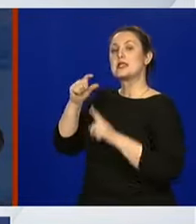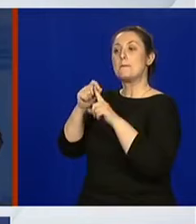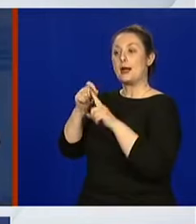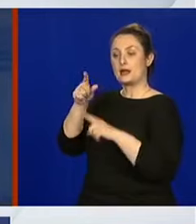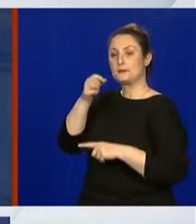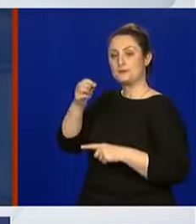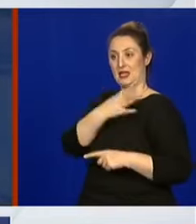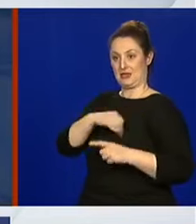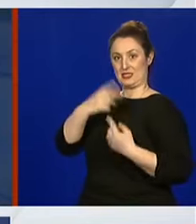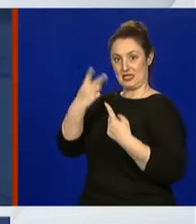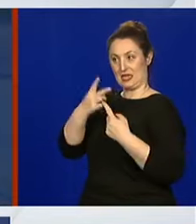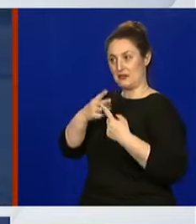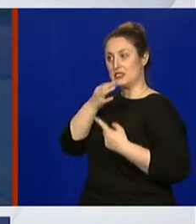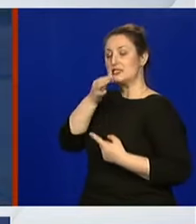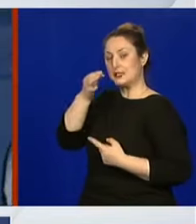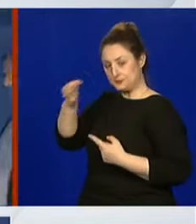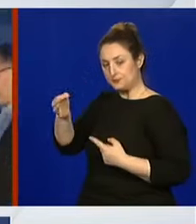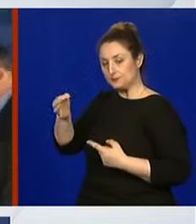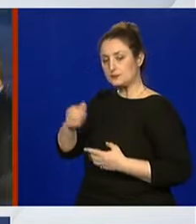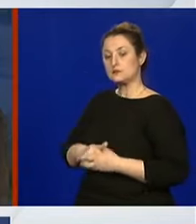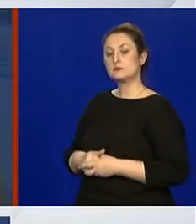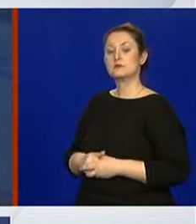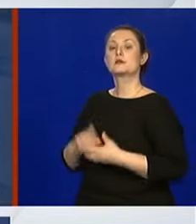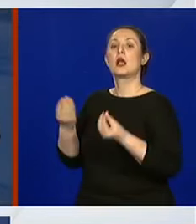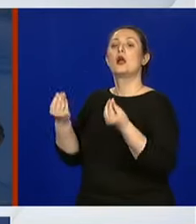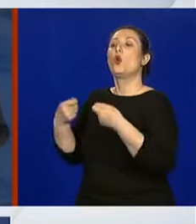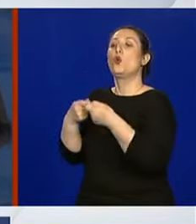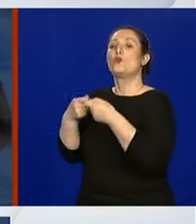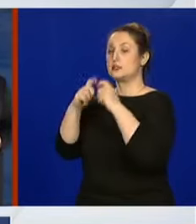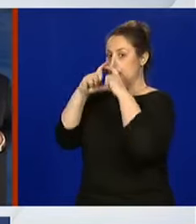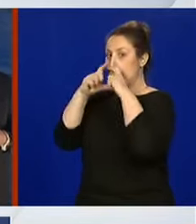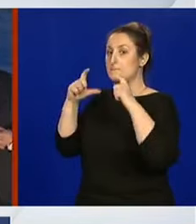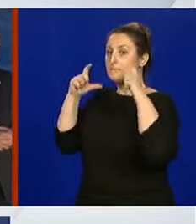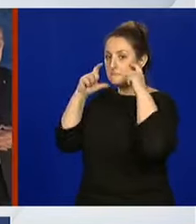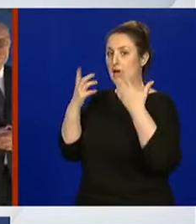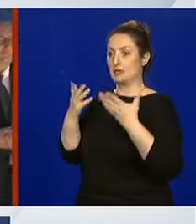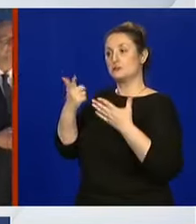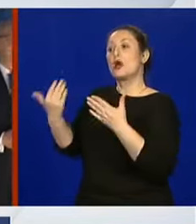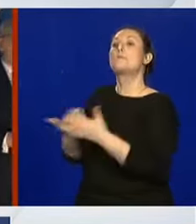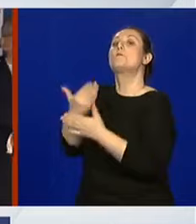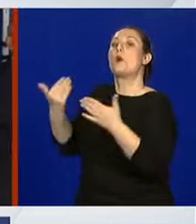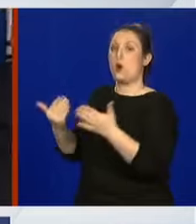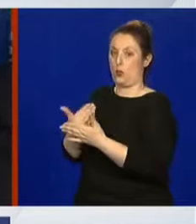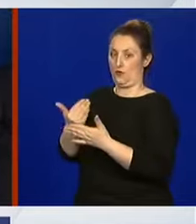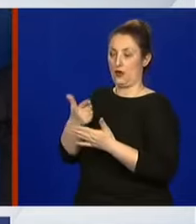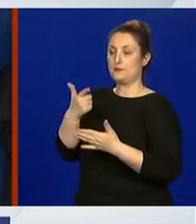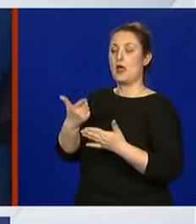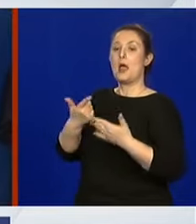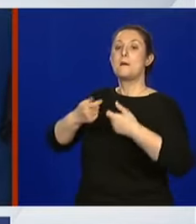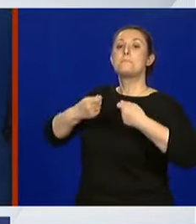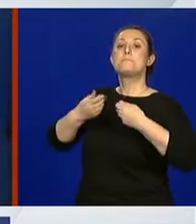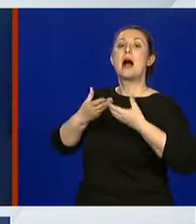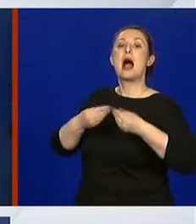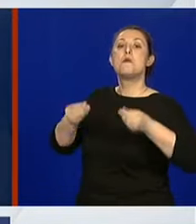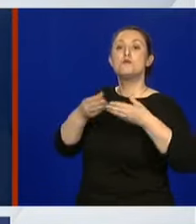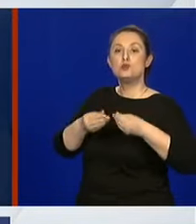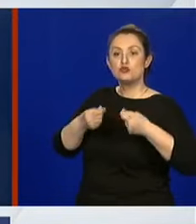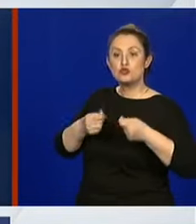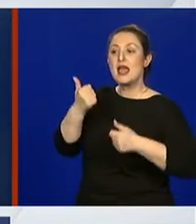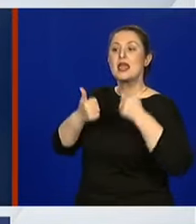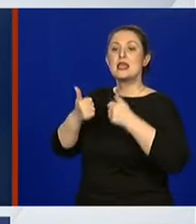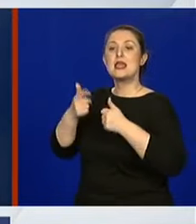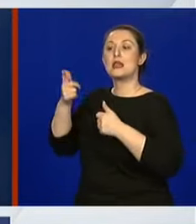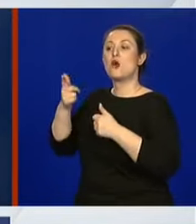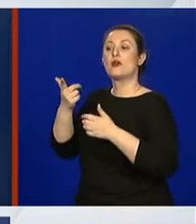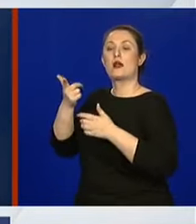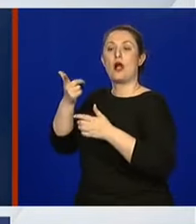Hrvatska televizija, što je s maskicama zašitni? Možda da još jednom ponovimo, pamućne ili kirurške? Ima i onih koji misle da kirurške